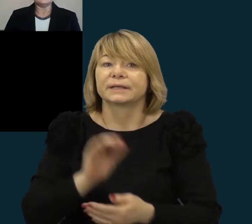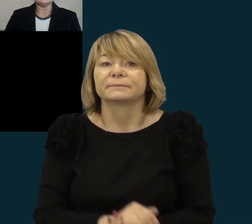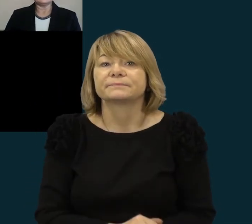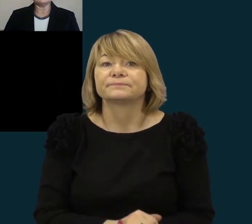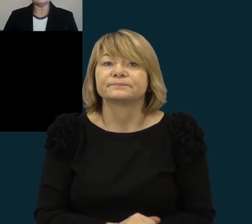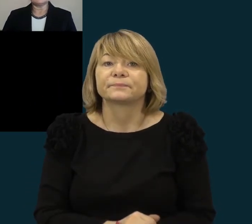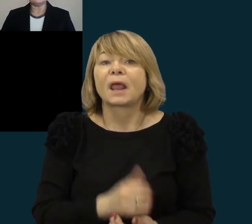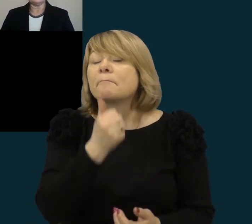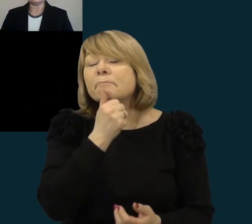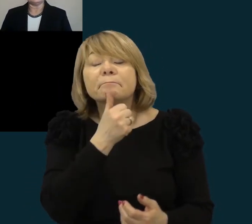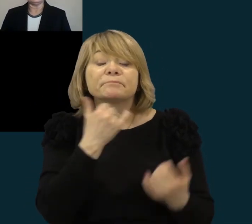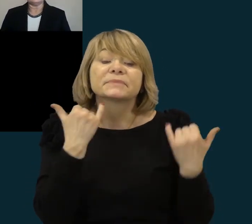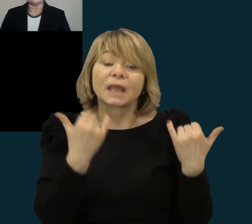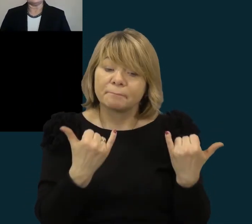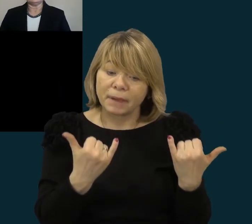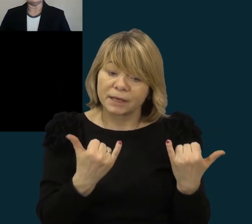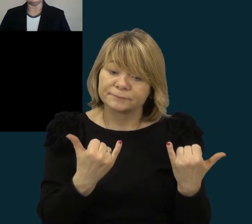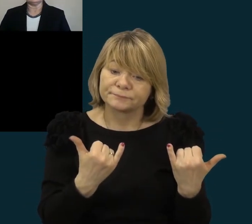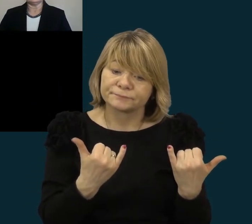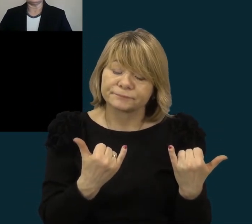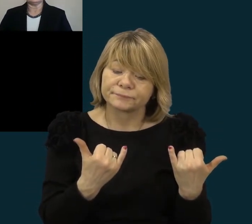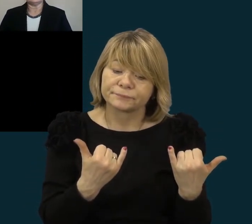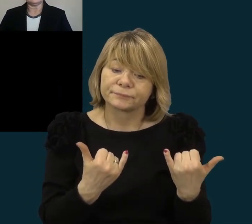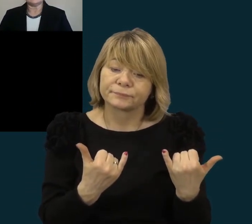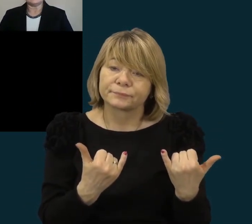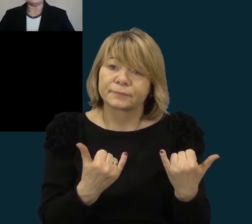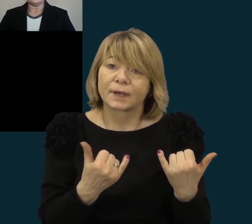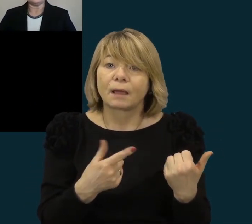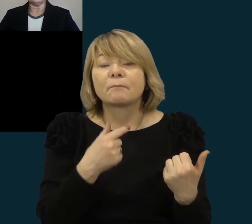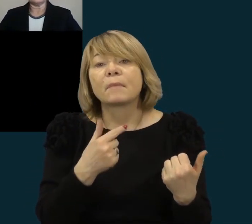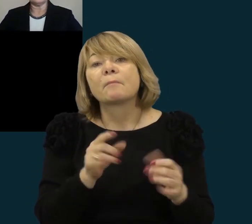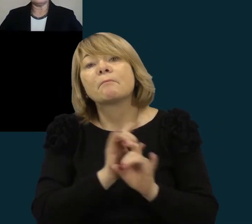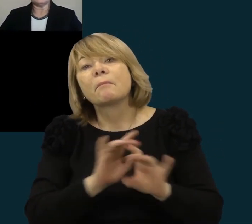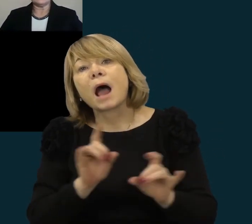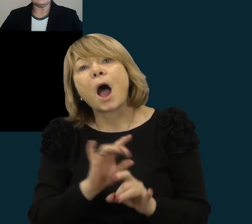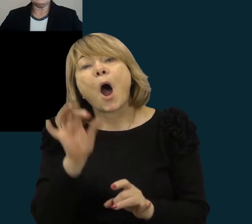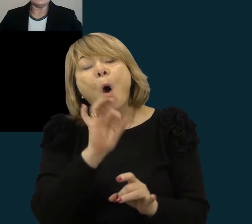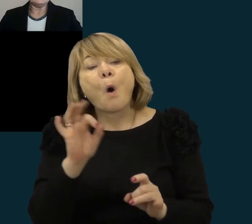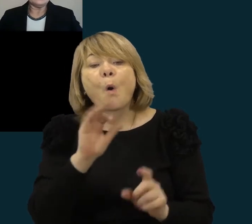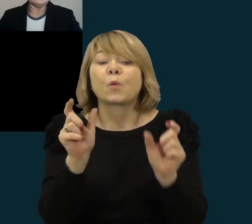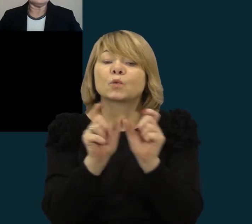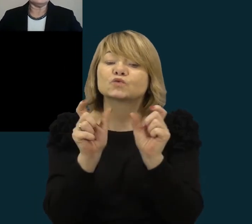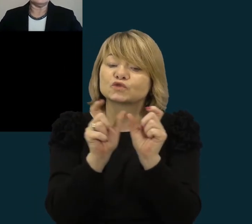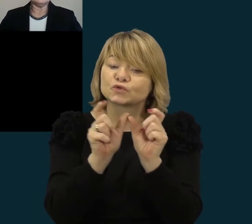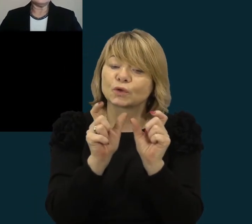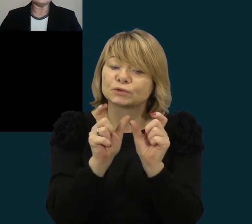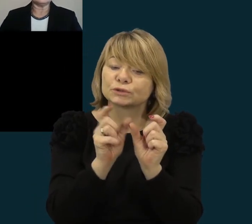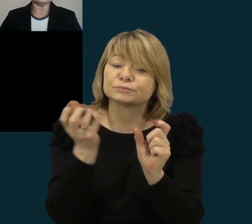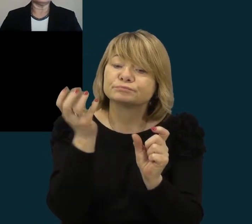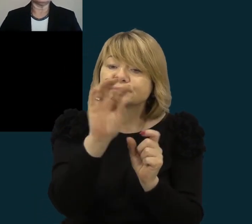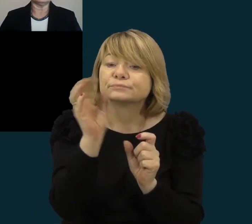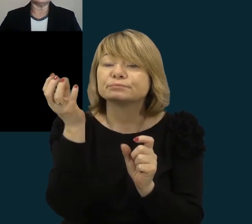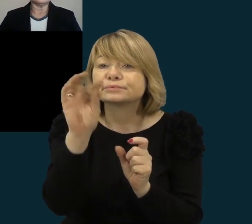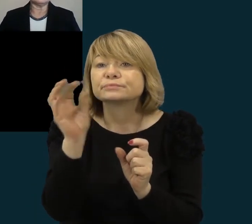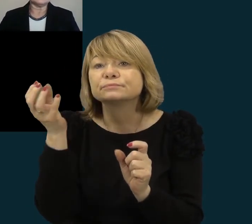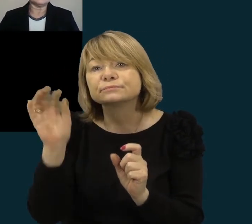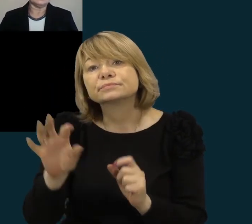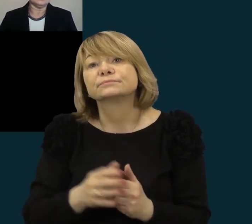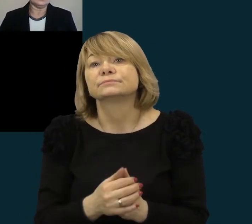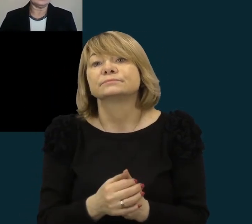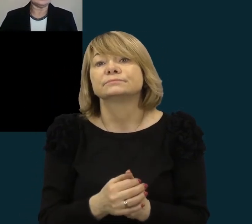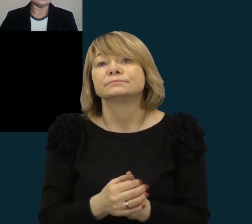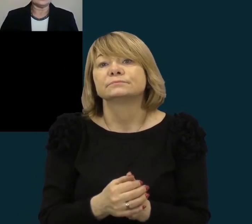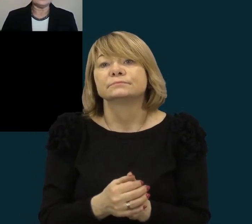Dabar, jeigu kalbėti dar apie užduočių įkėlimą, ugdant vaikų,